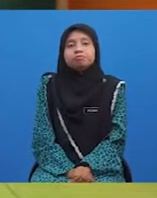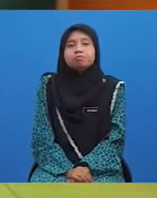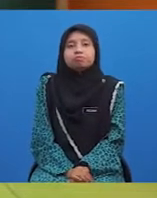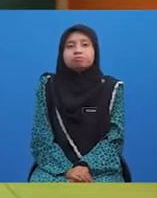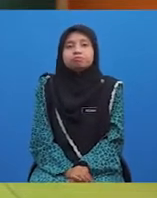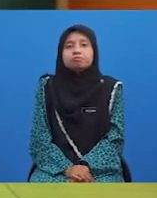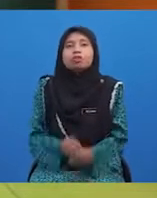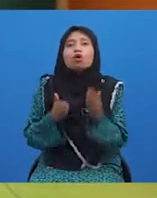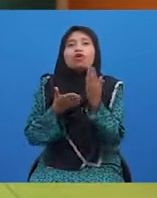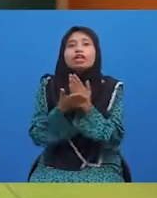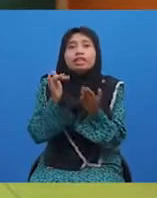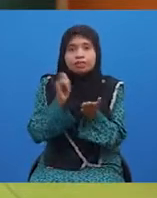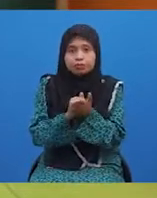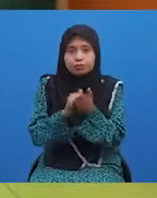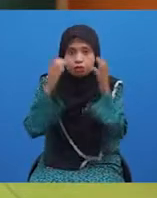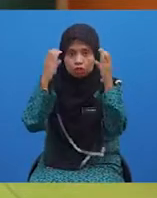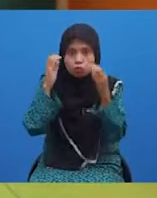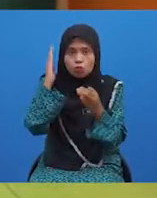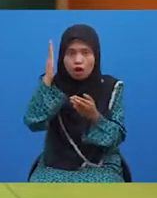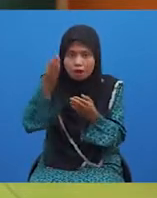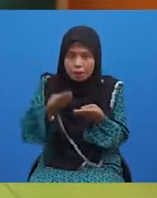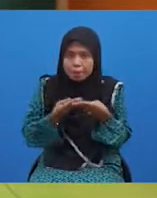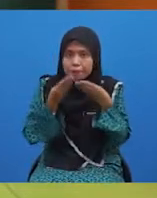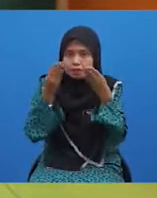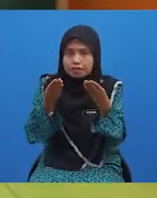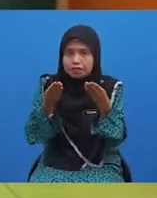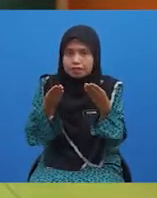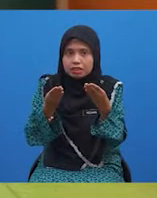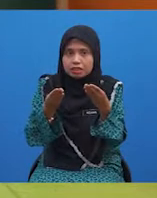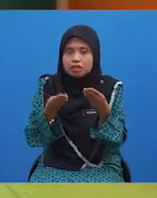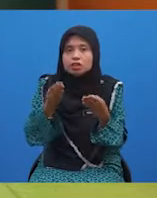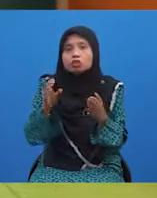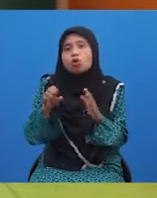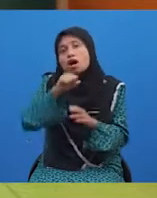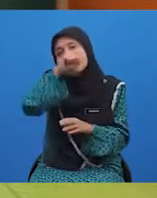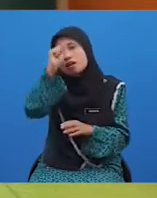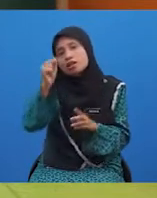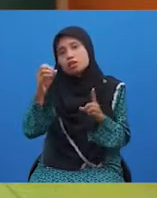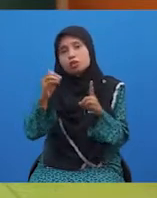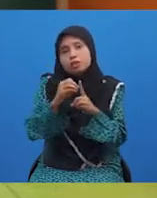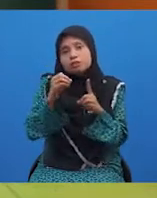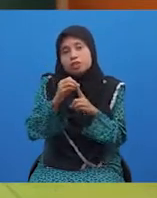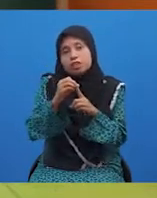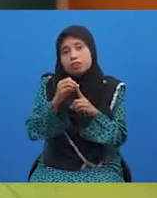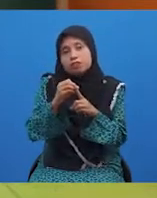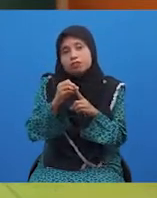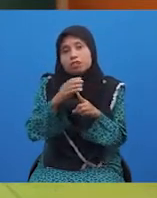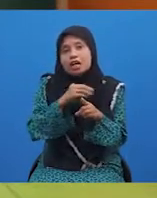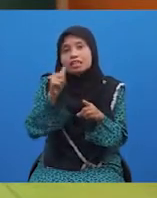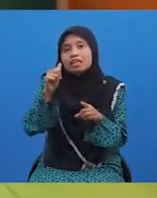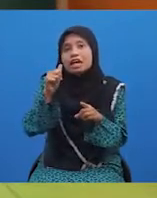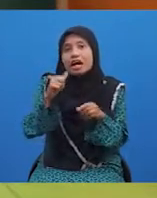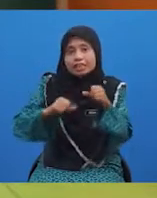Oleh itu, cikgu akan berikan beberapa soalan objektif, struktur dan analisis